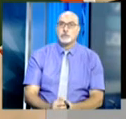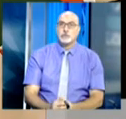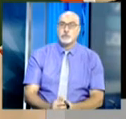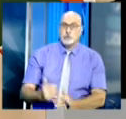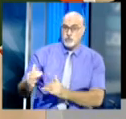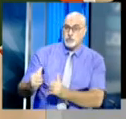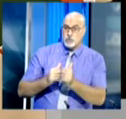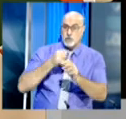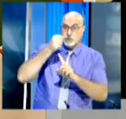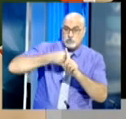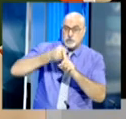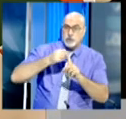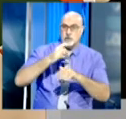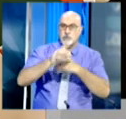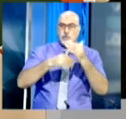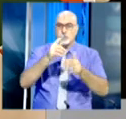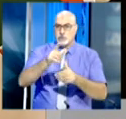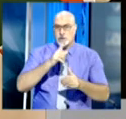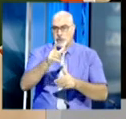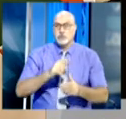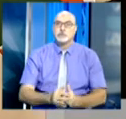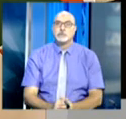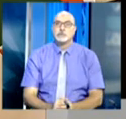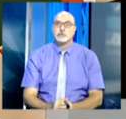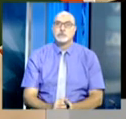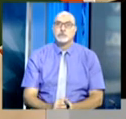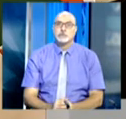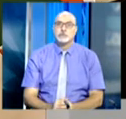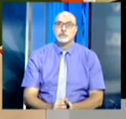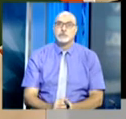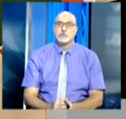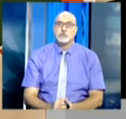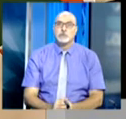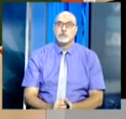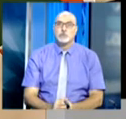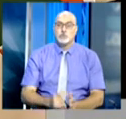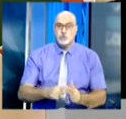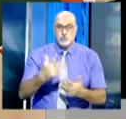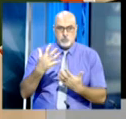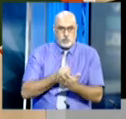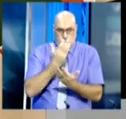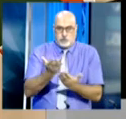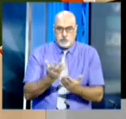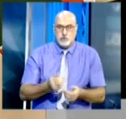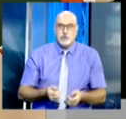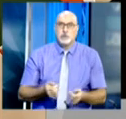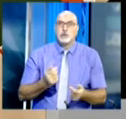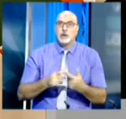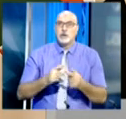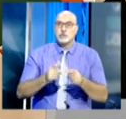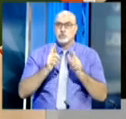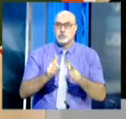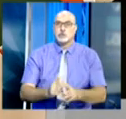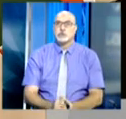التنمية الاقتصادية في بلدين وأن تستغل ما يتمخذ عنها من فرص